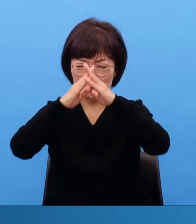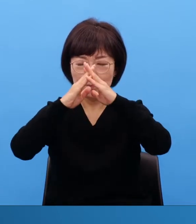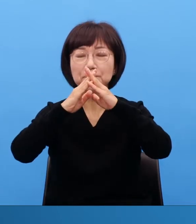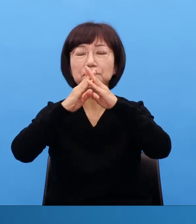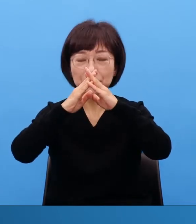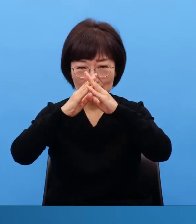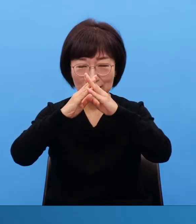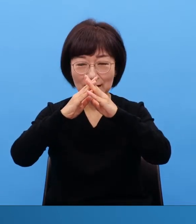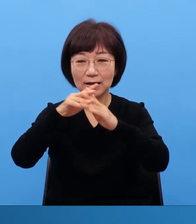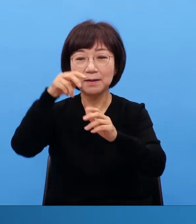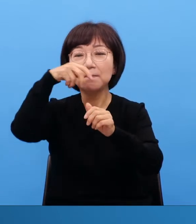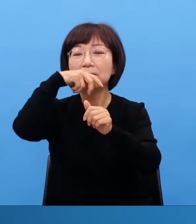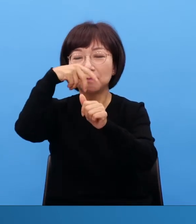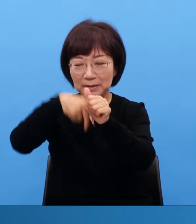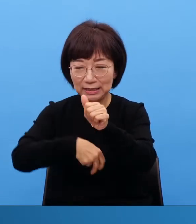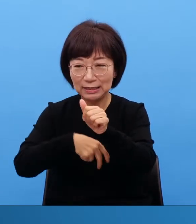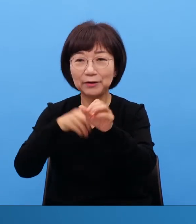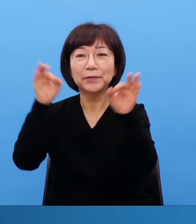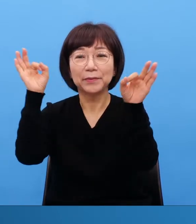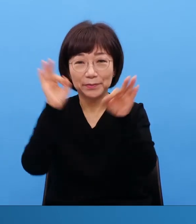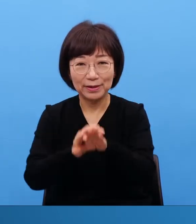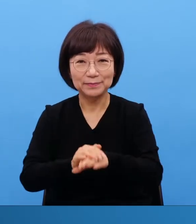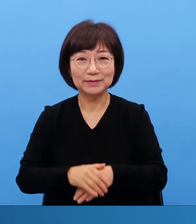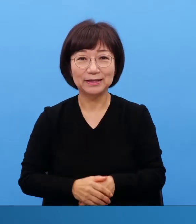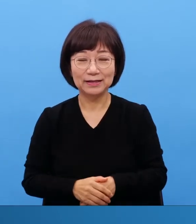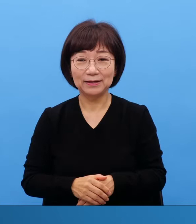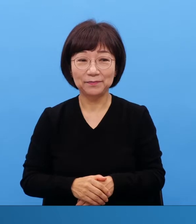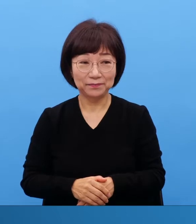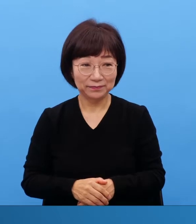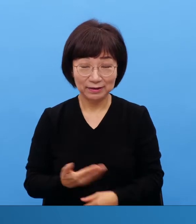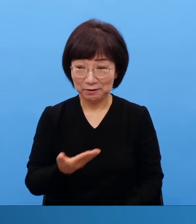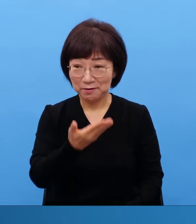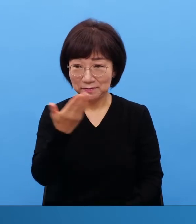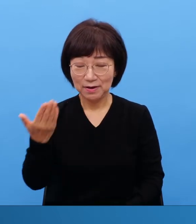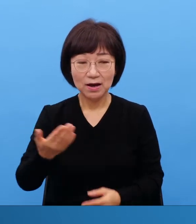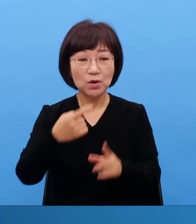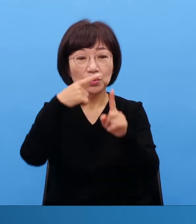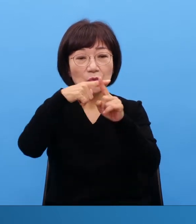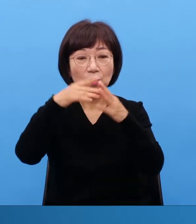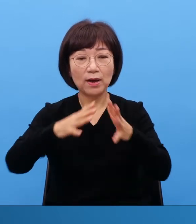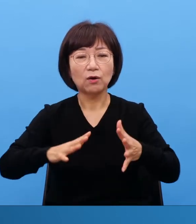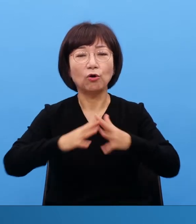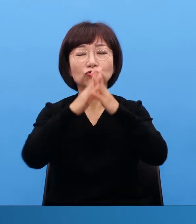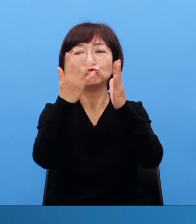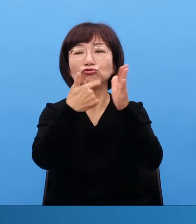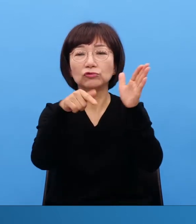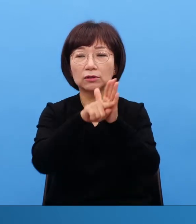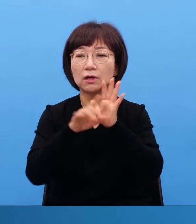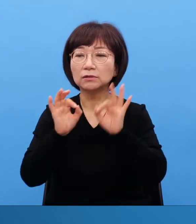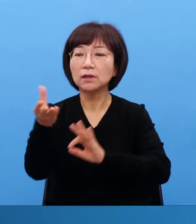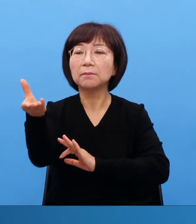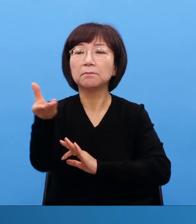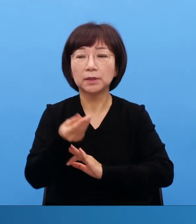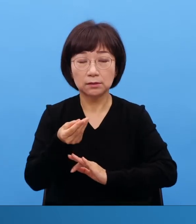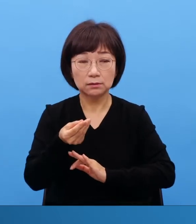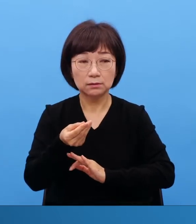여러분이 성전 건축을 위해서 빚을 낼 수 있는 사람이 되어야 해요. 그렇잖아요. 다른 곳에서는 빚 내잖아요.